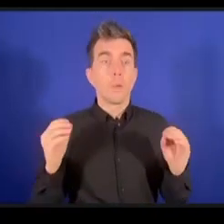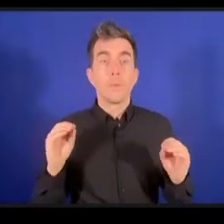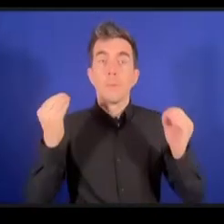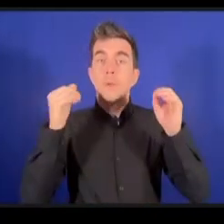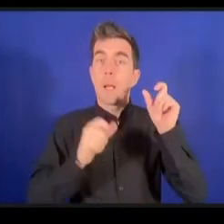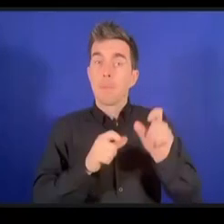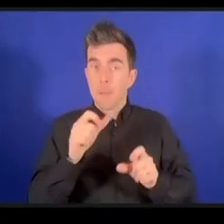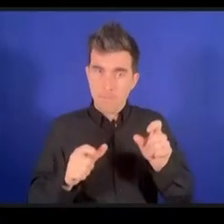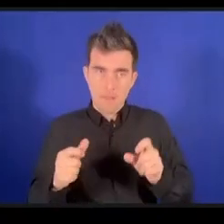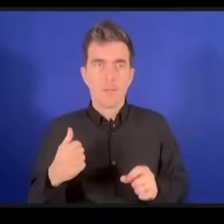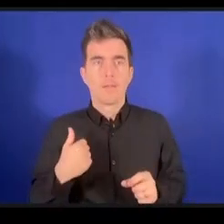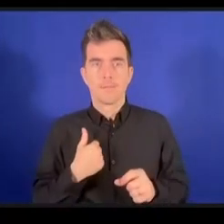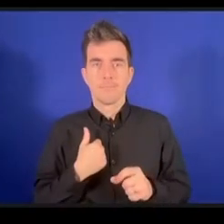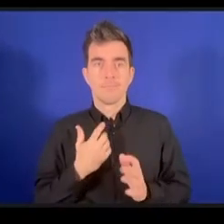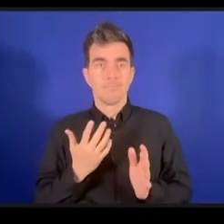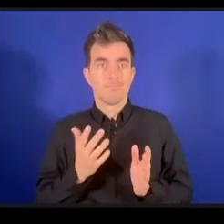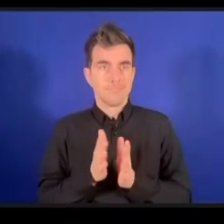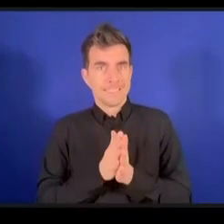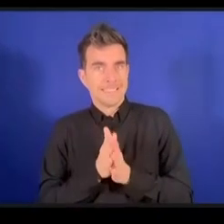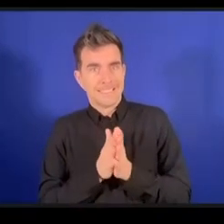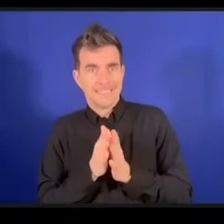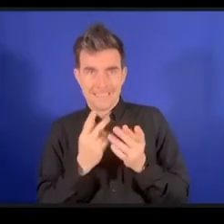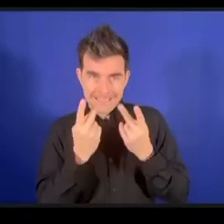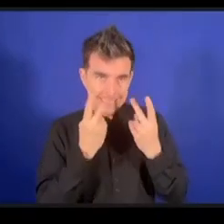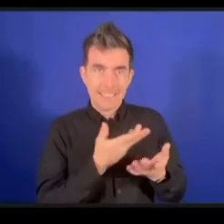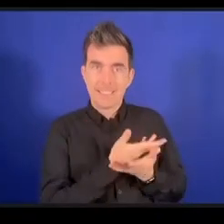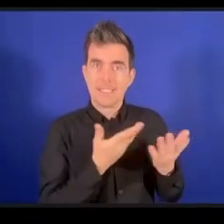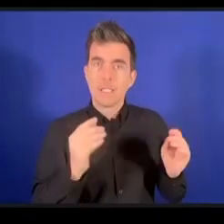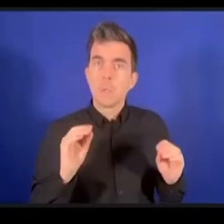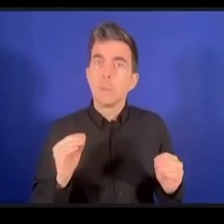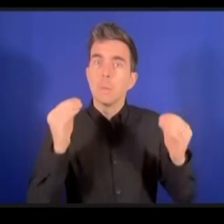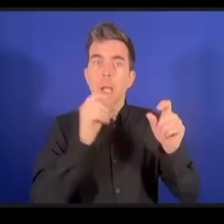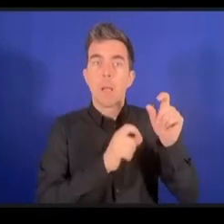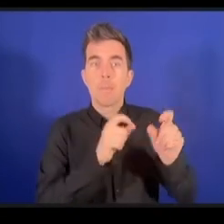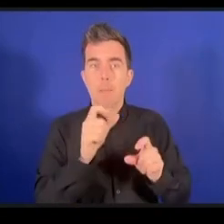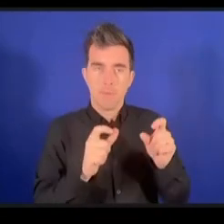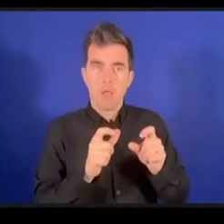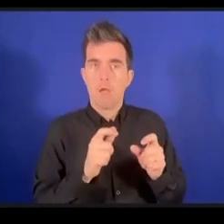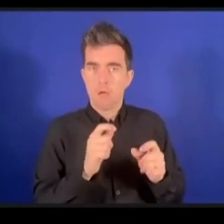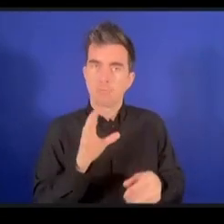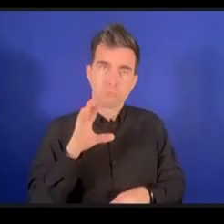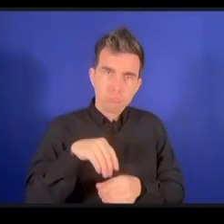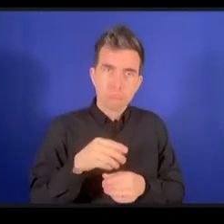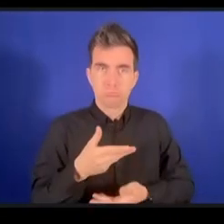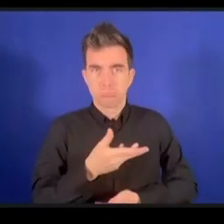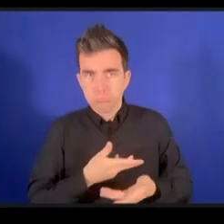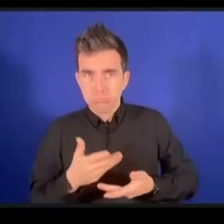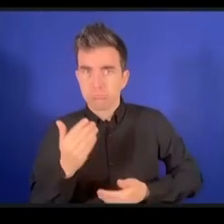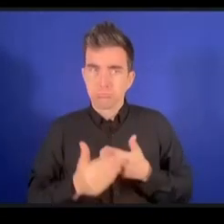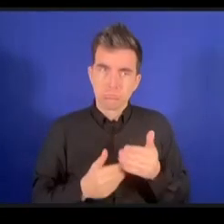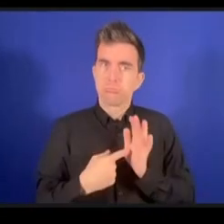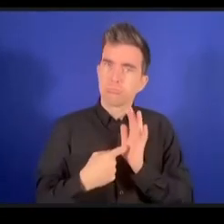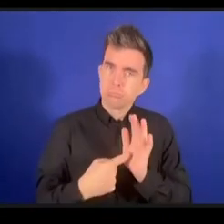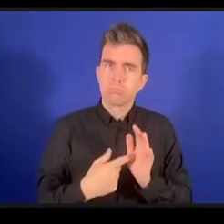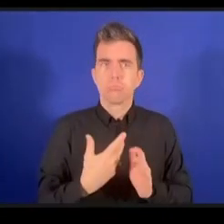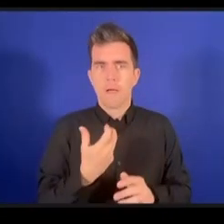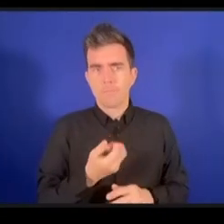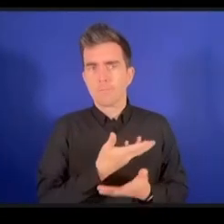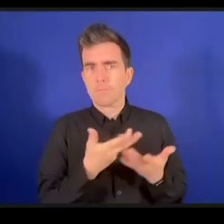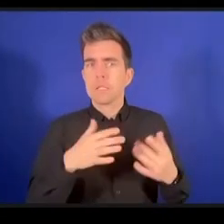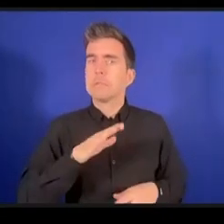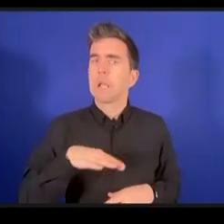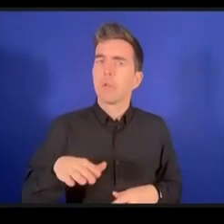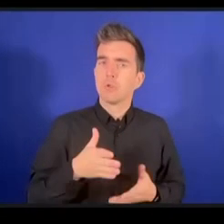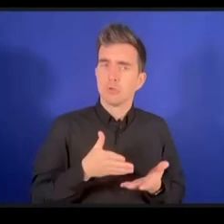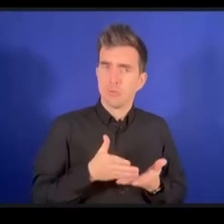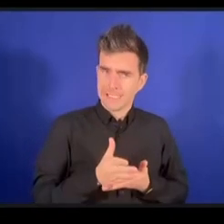مع هذه العملية أنا أمثل ديناميك كوليشن عن شلد رايت في البيئة الرقمية